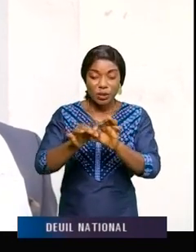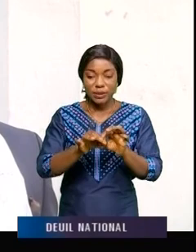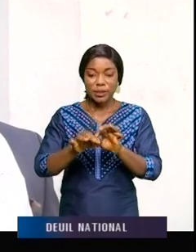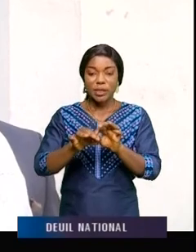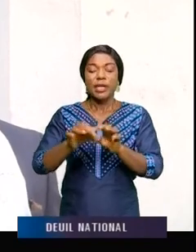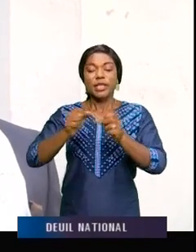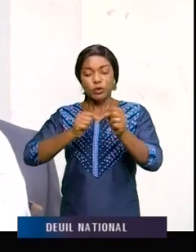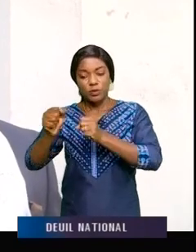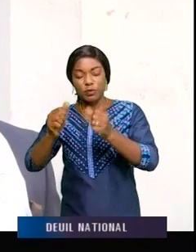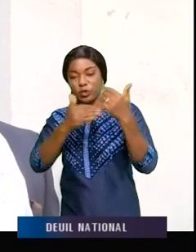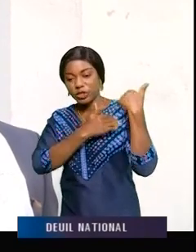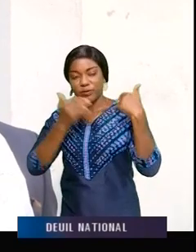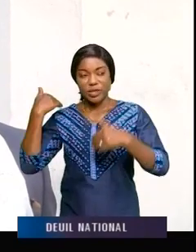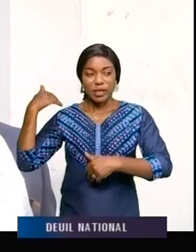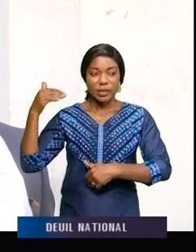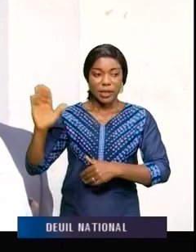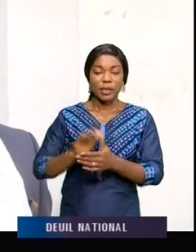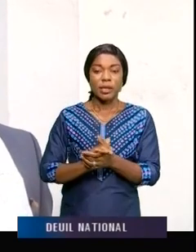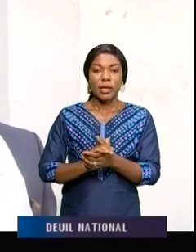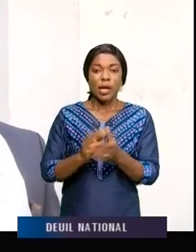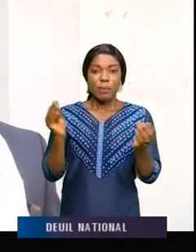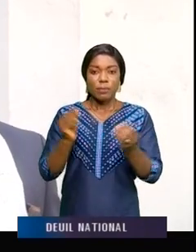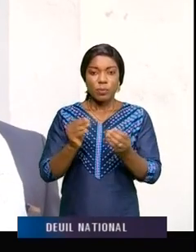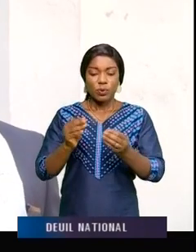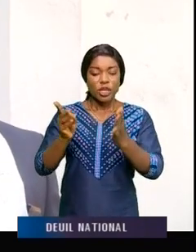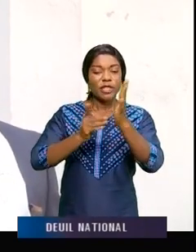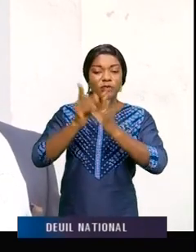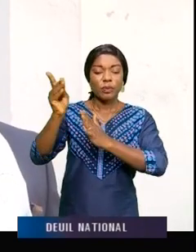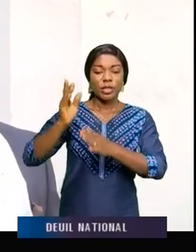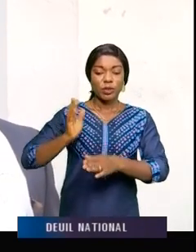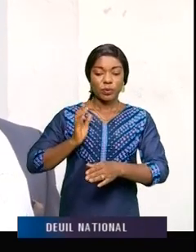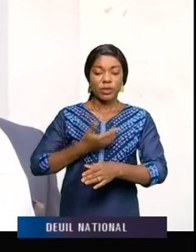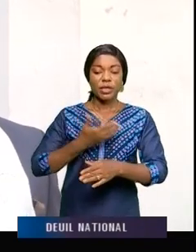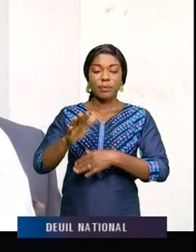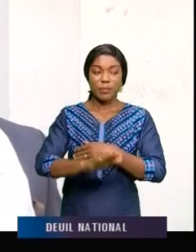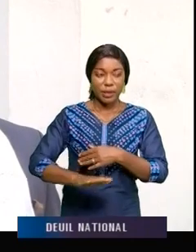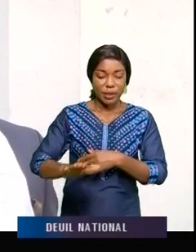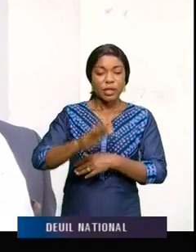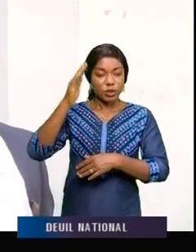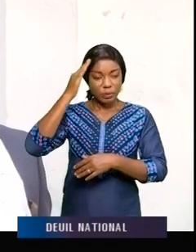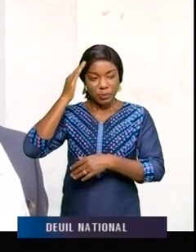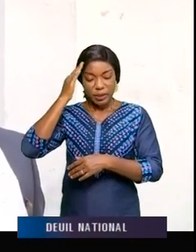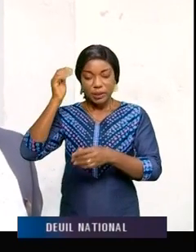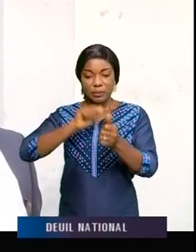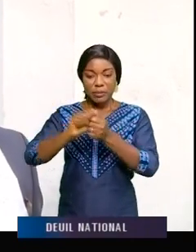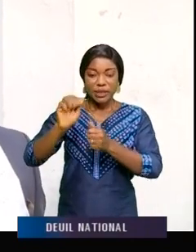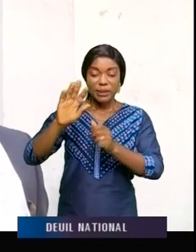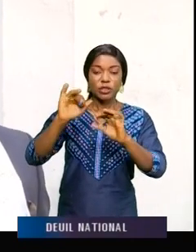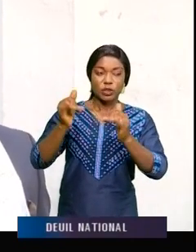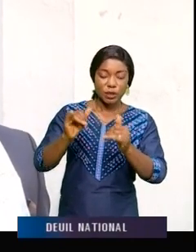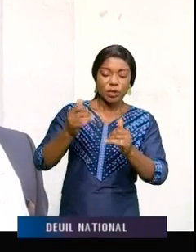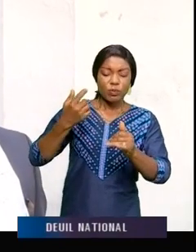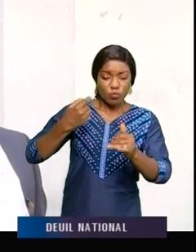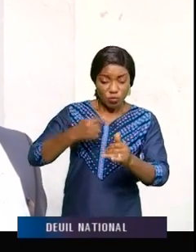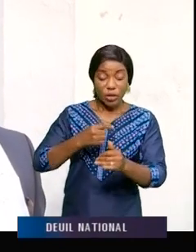chef de l'État avec le monde pour le développement de notre pays. Je pense que à travers ce geste que nous voulons poser